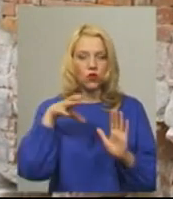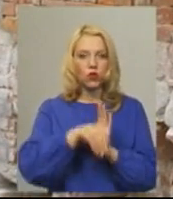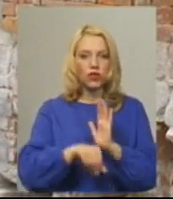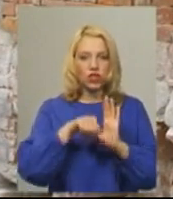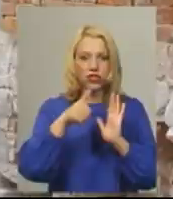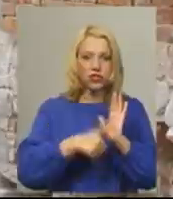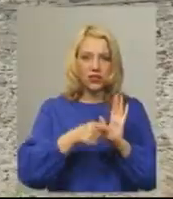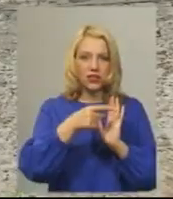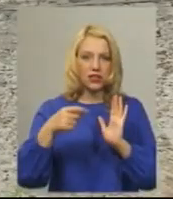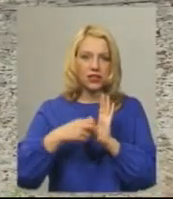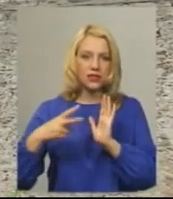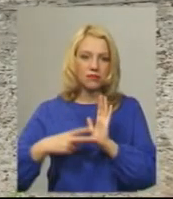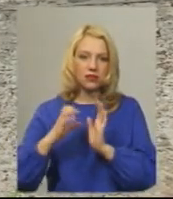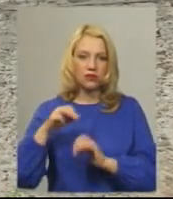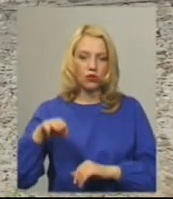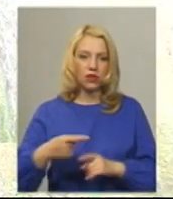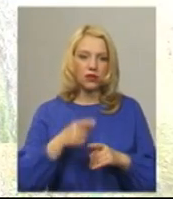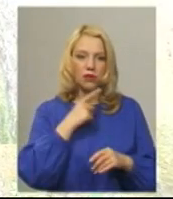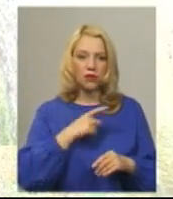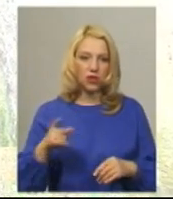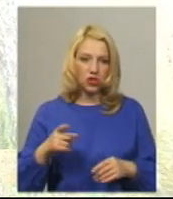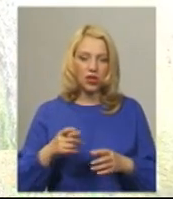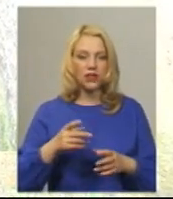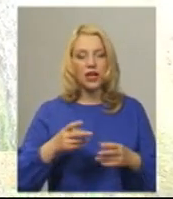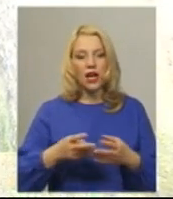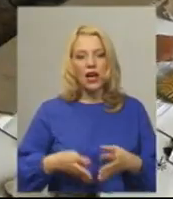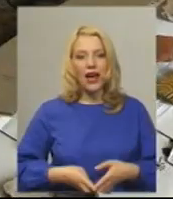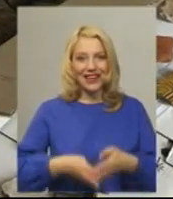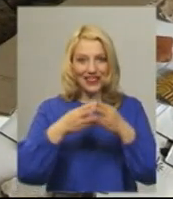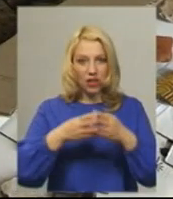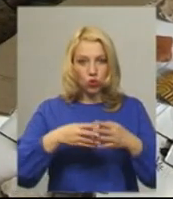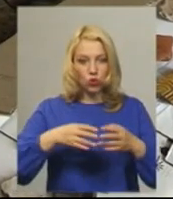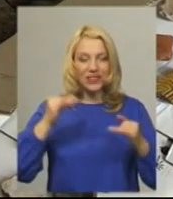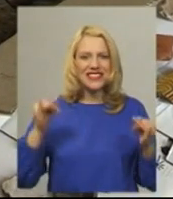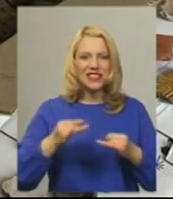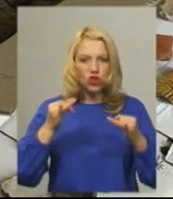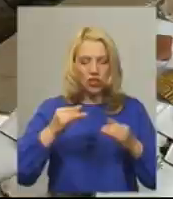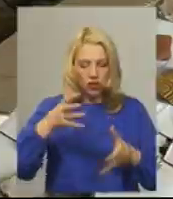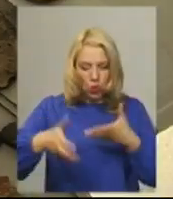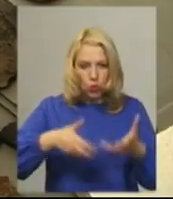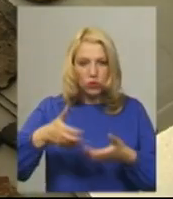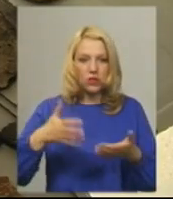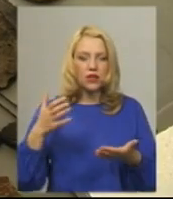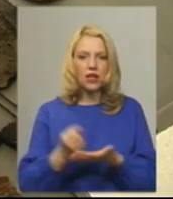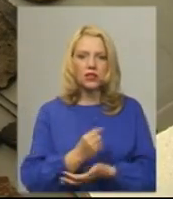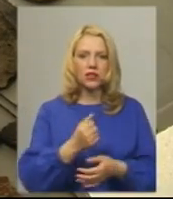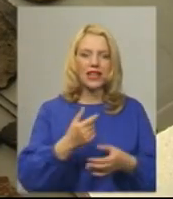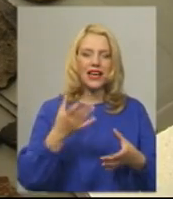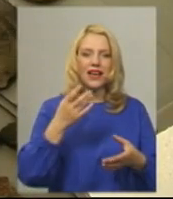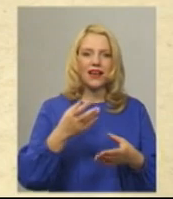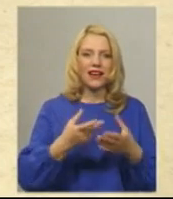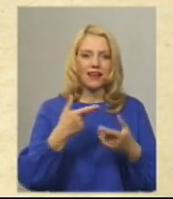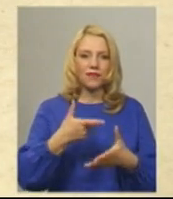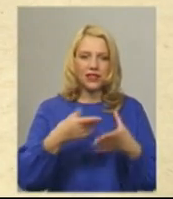16-18 сторіччя. Під час архітектурно-археологічних досліджень стіни також була знайдена велика кількість кераміки 16-го століття,